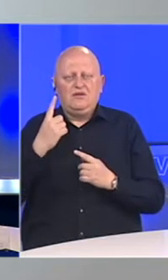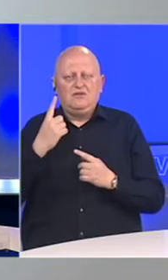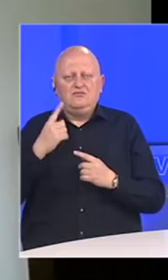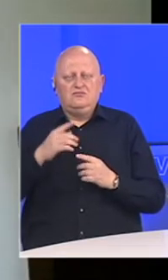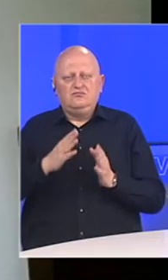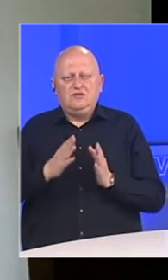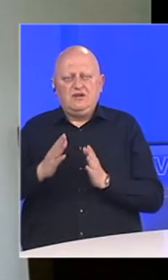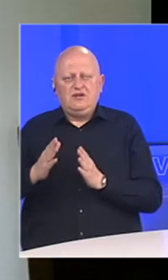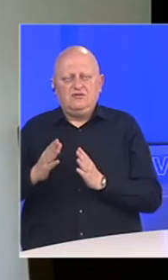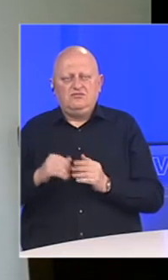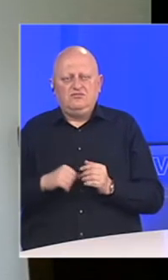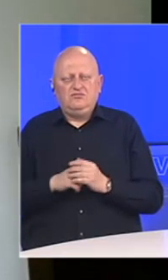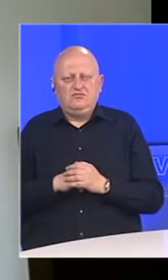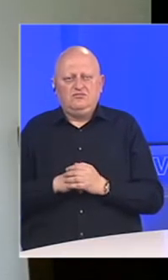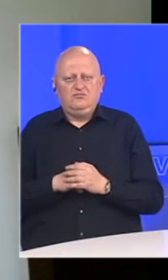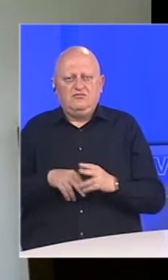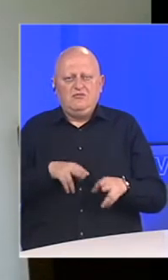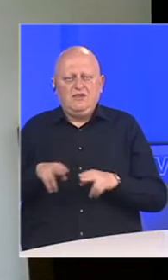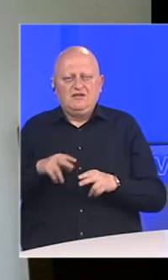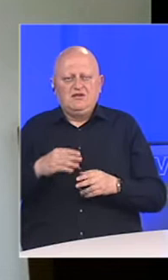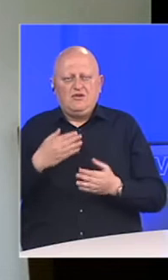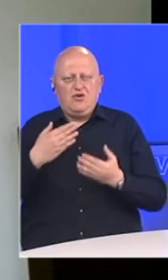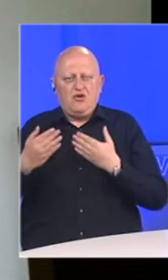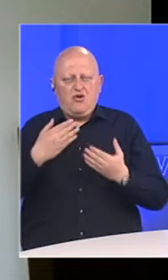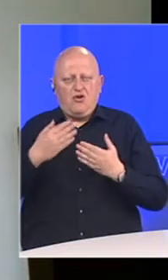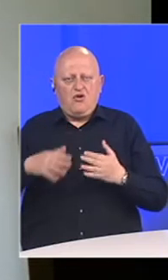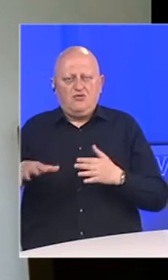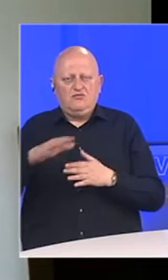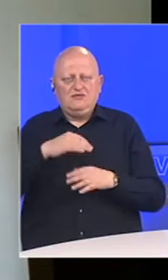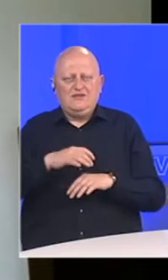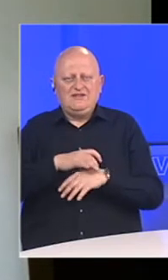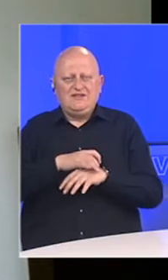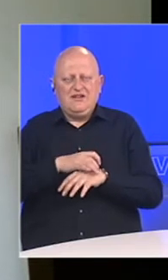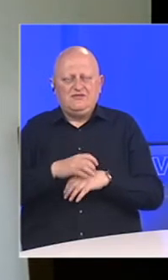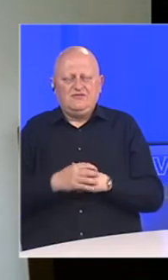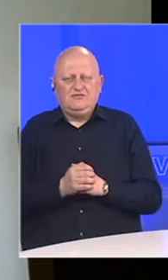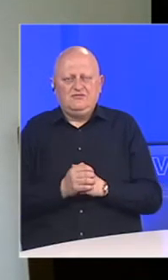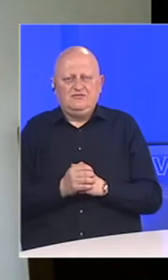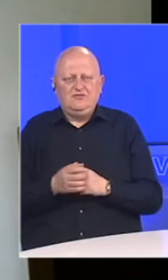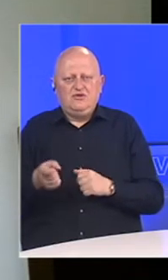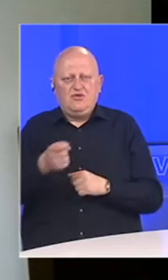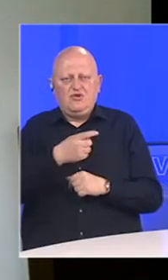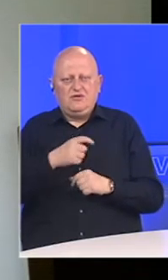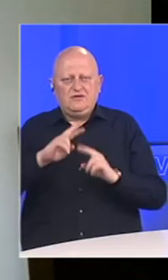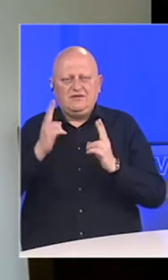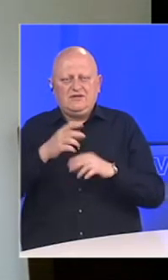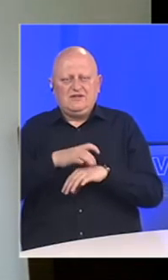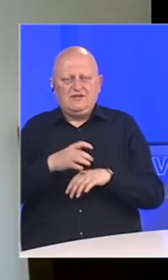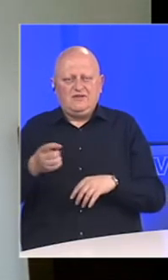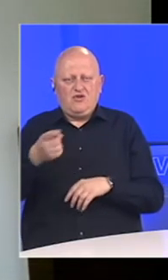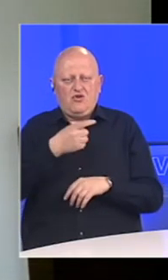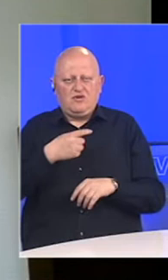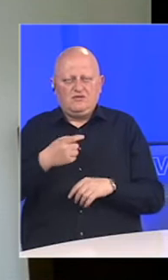nizu ministarskih konferencija iz oblasti zdravstva u organizaciji svjetske zdravstvene